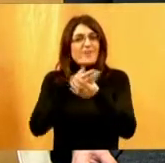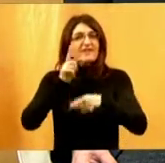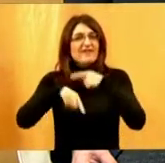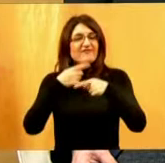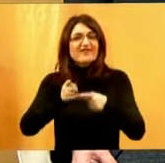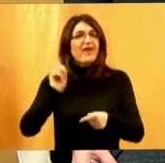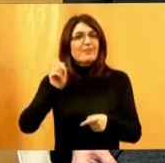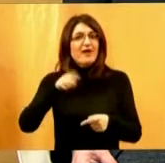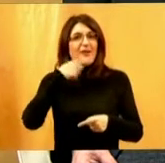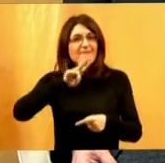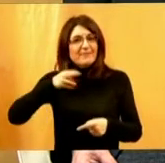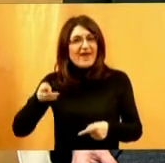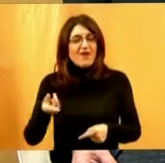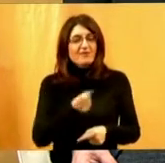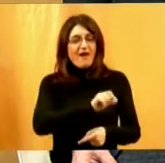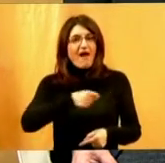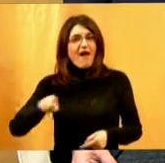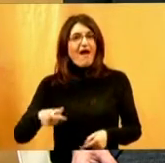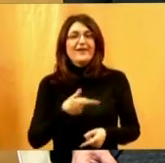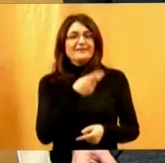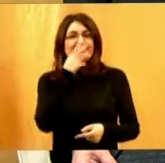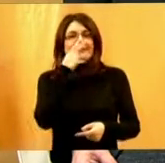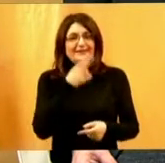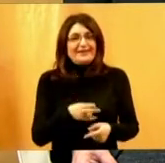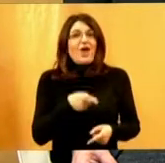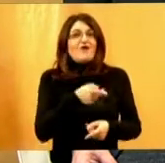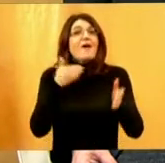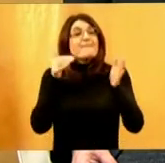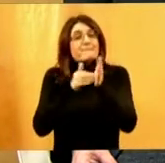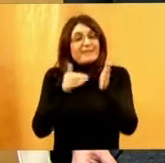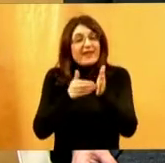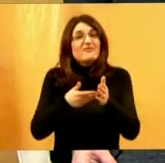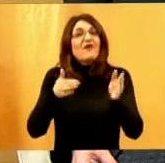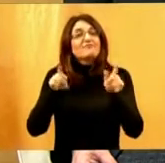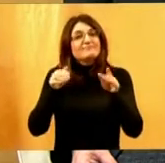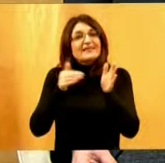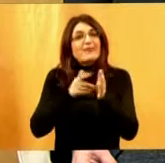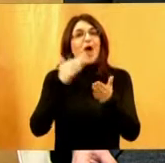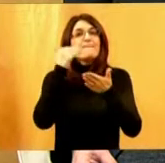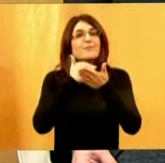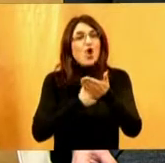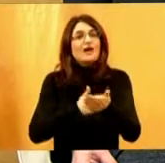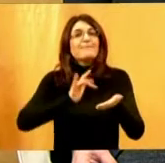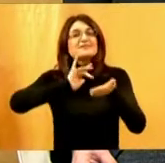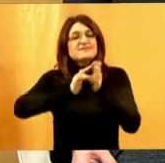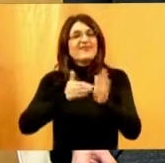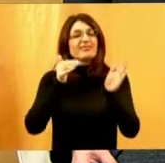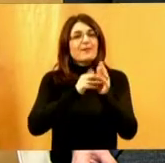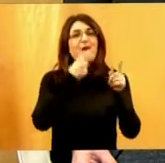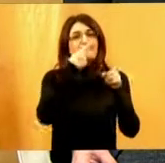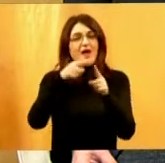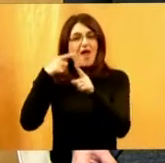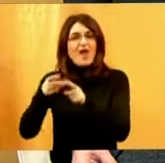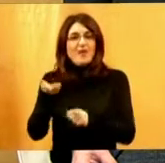audio obrađen. Dakle, ta potreba da se prilagode određeni programi svima uvijek